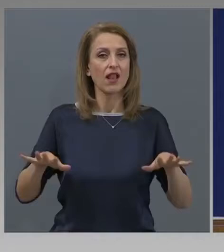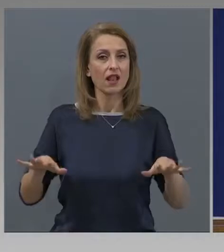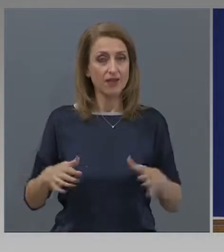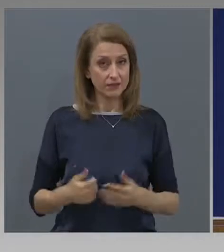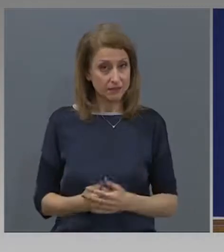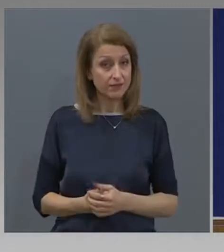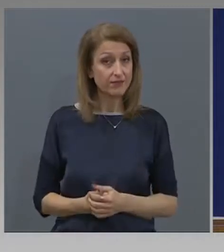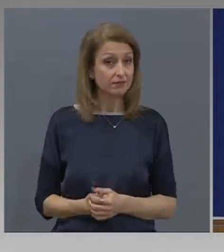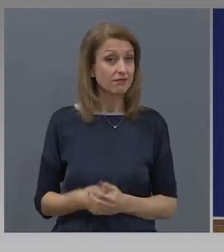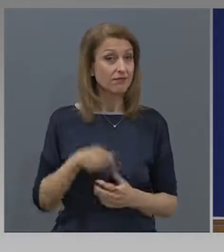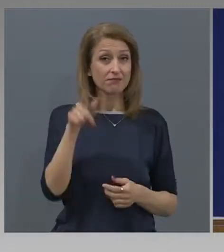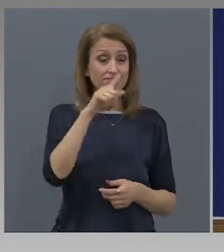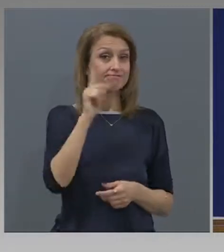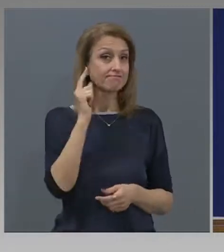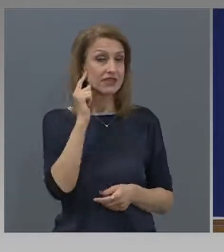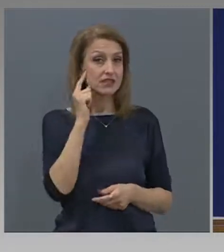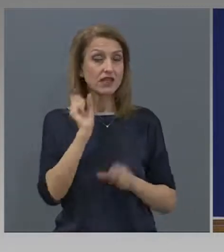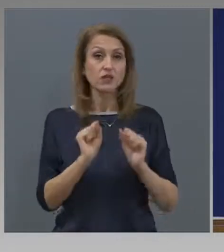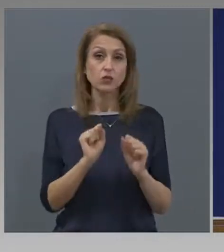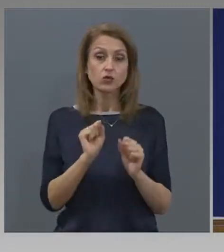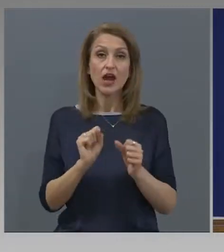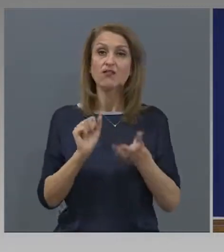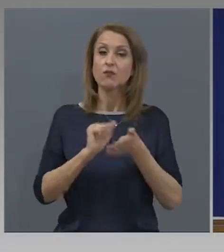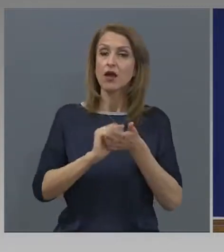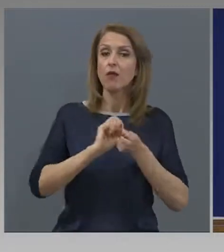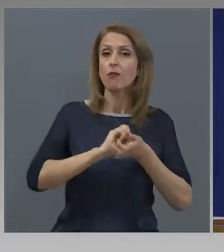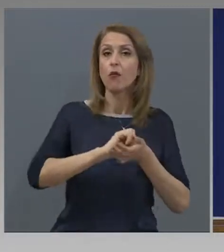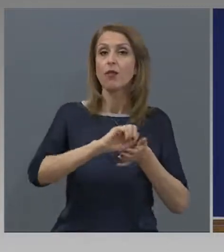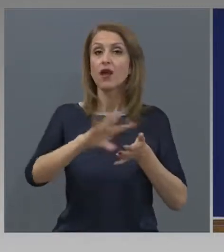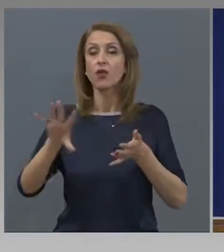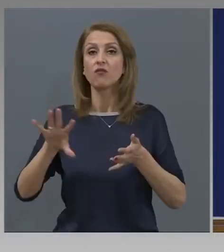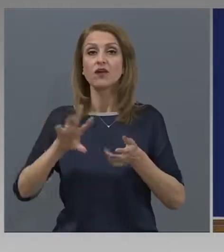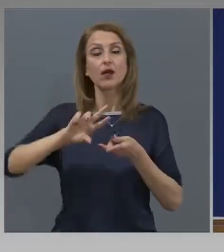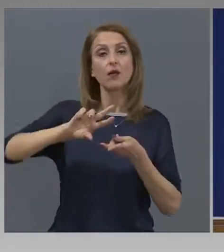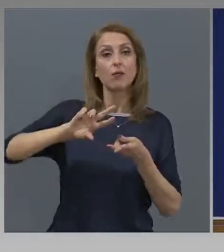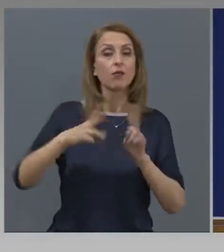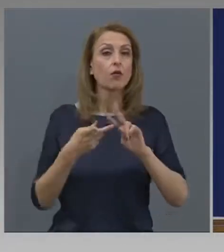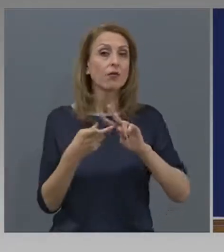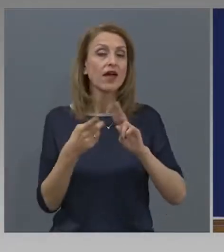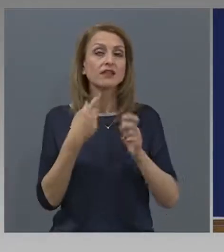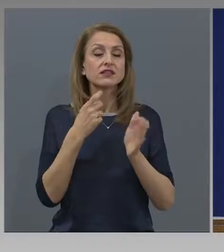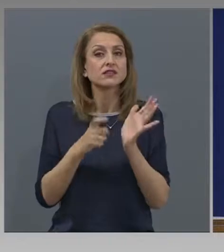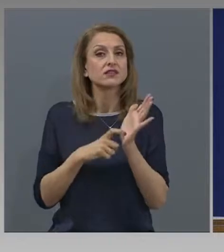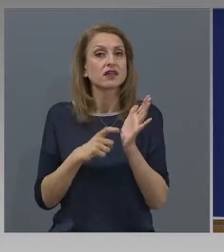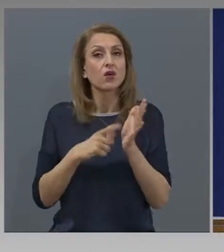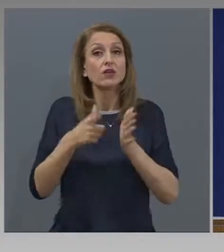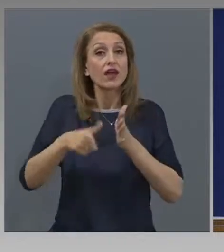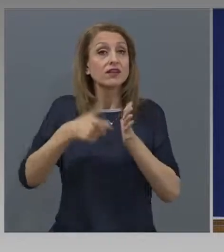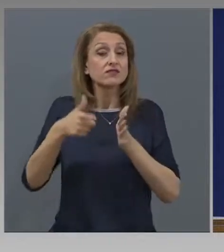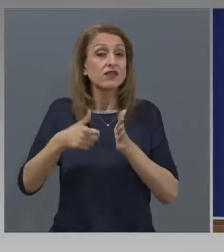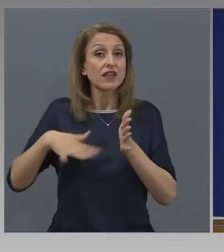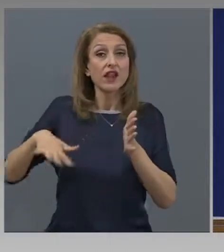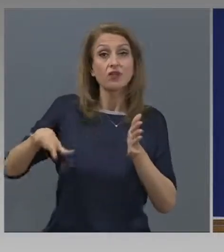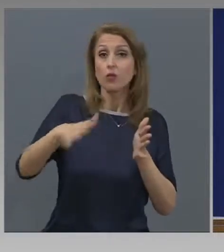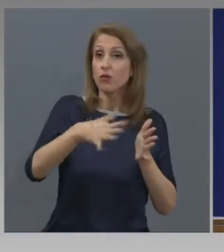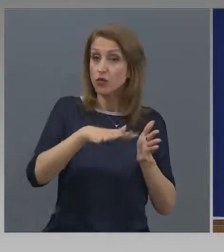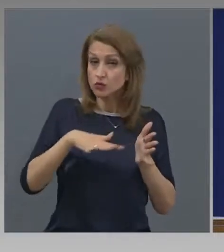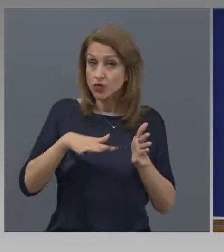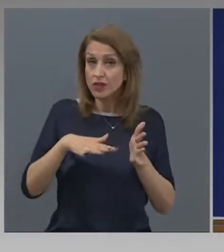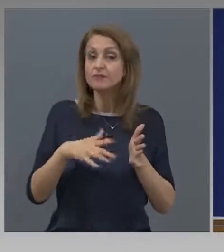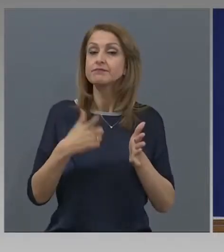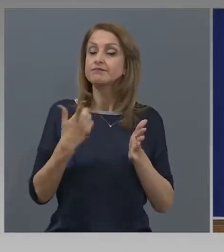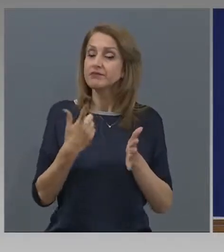Знаете, че очакваме да бъде публикувана промяната в закона за извенредното положение и